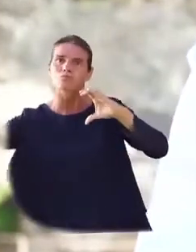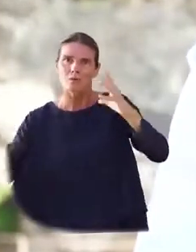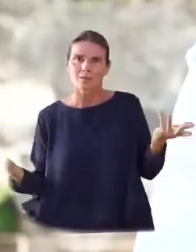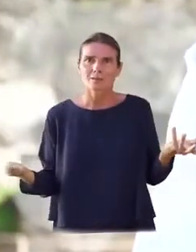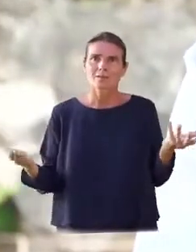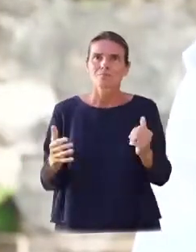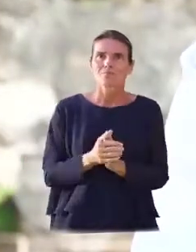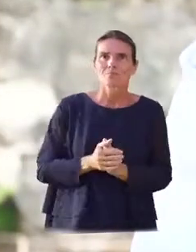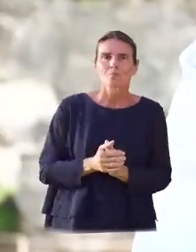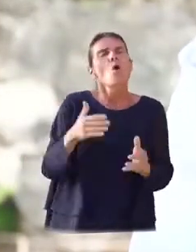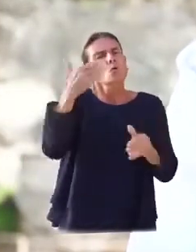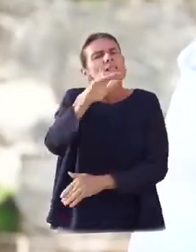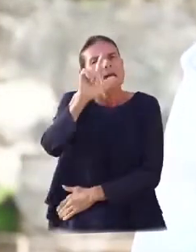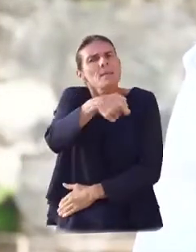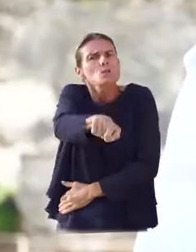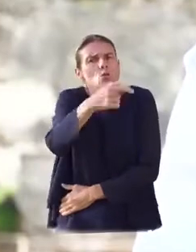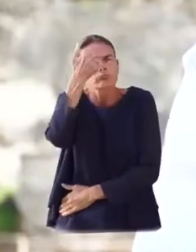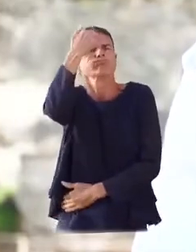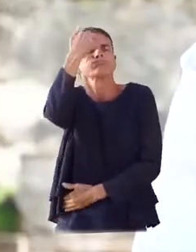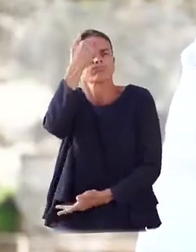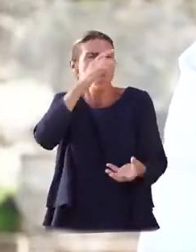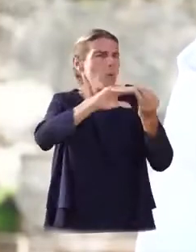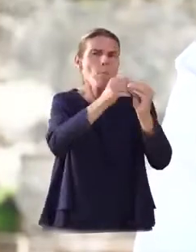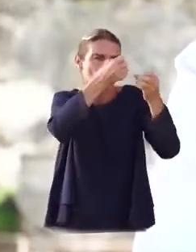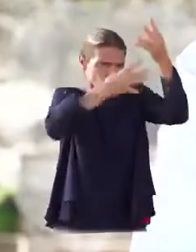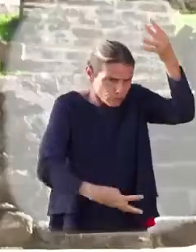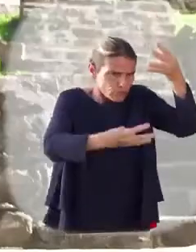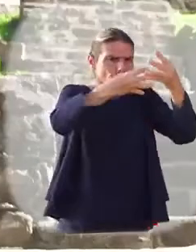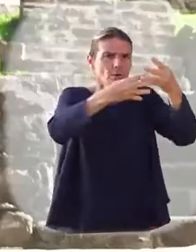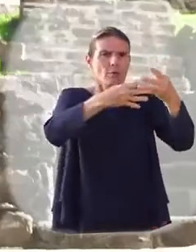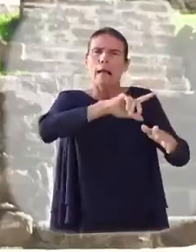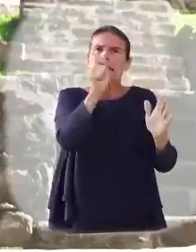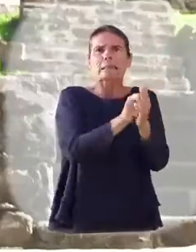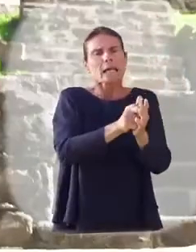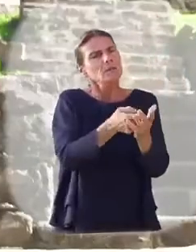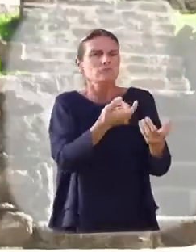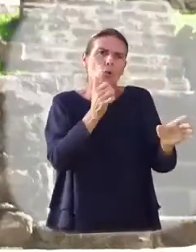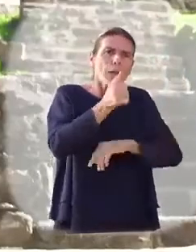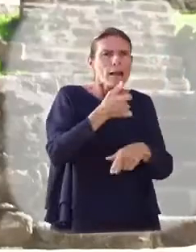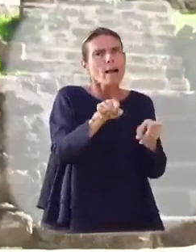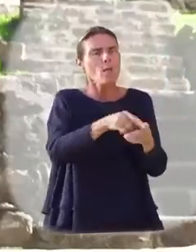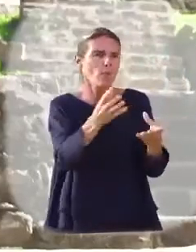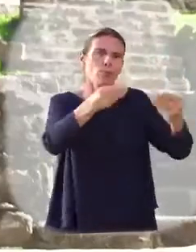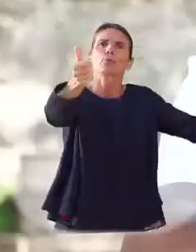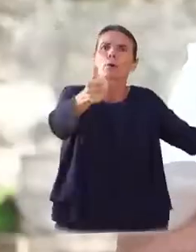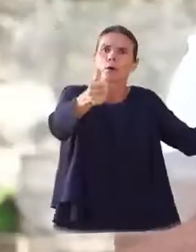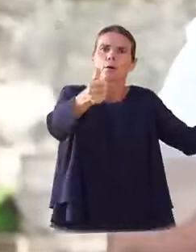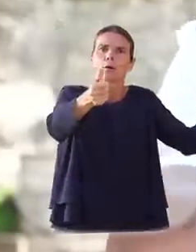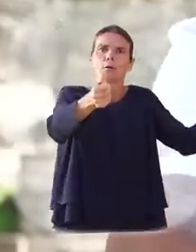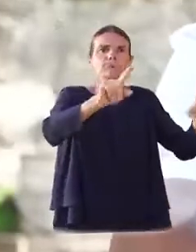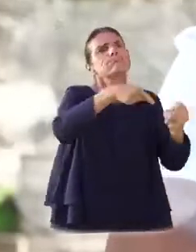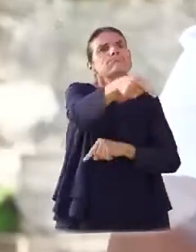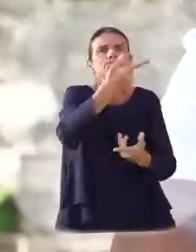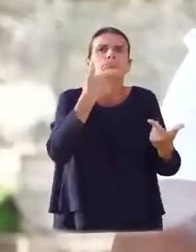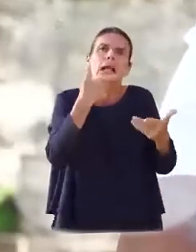Nous sommes toutefois conscients que nous ne résoudrons pas, du jour au lendemain, l'ensemble des difficultés que